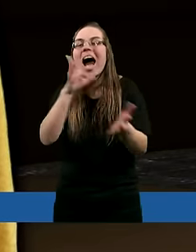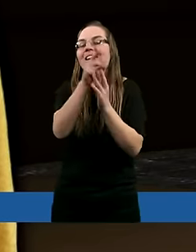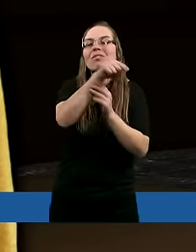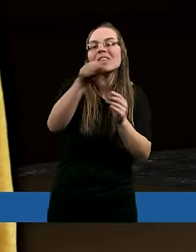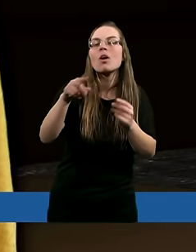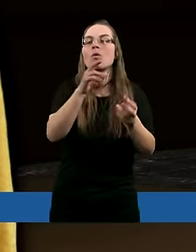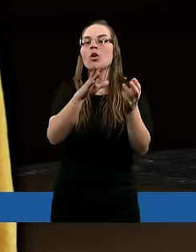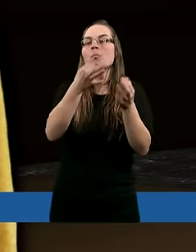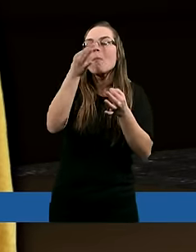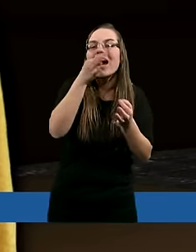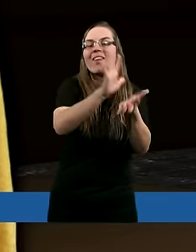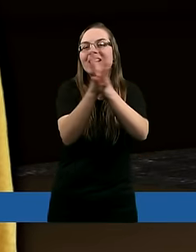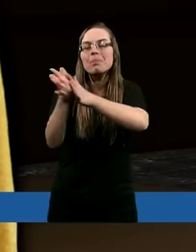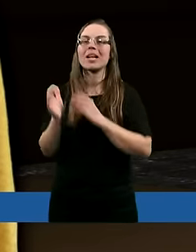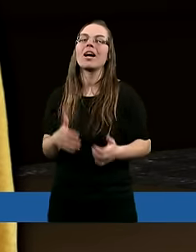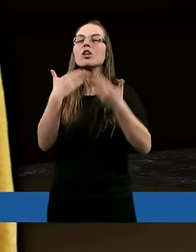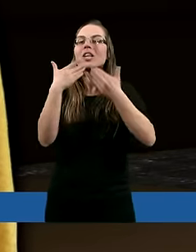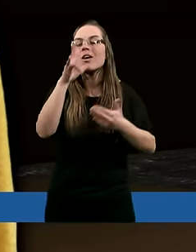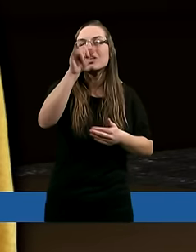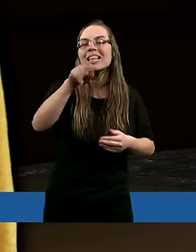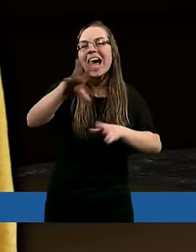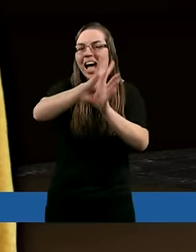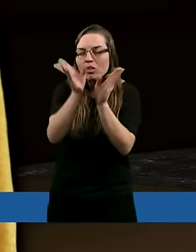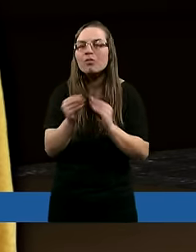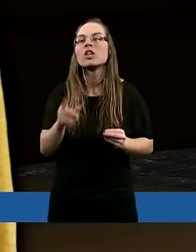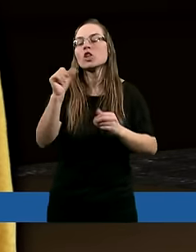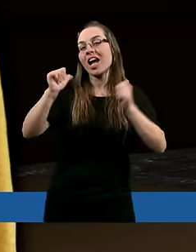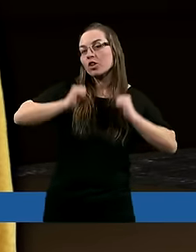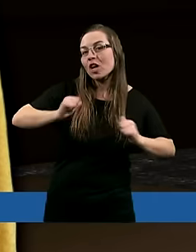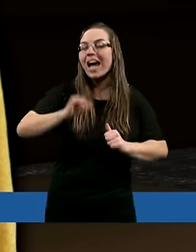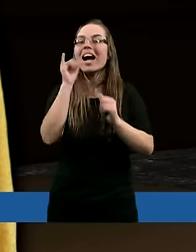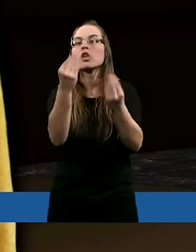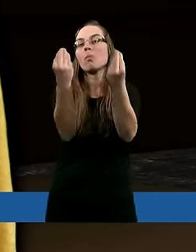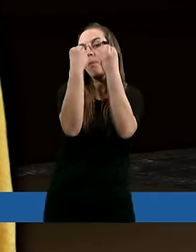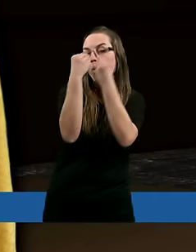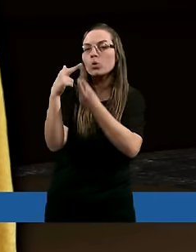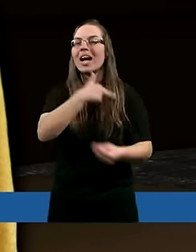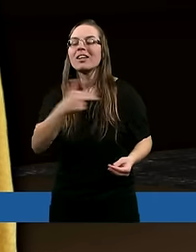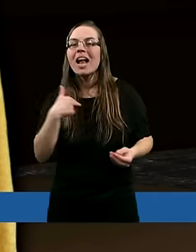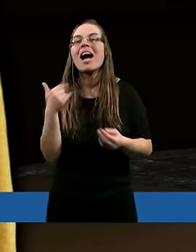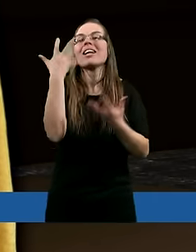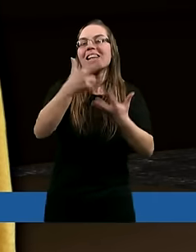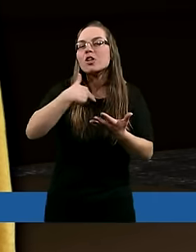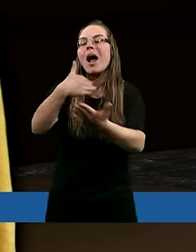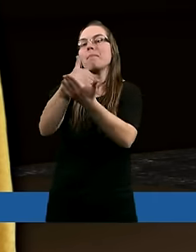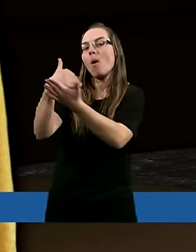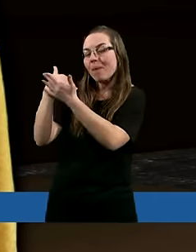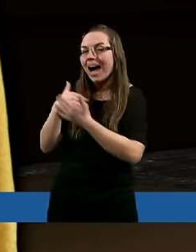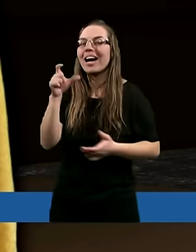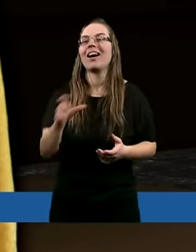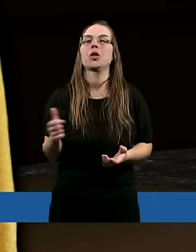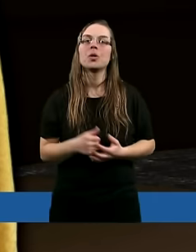skalanych, tak grzesznych. Dziękuję Ci za to, że czekasz i pouczasz nas, że chcesz nam pomóc